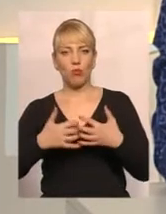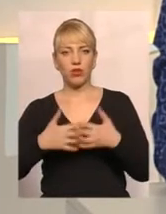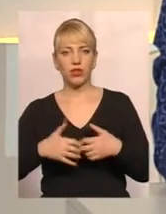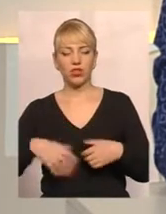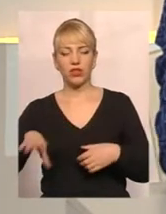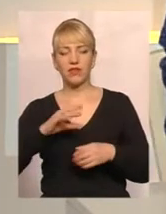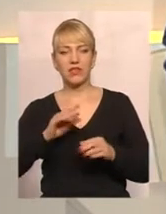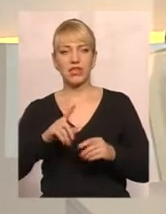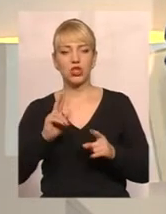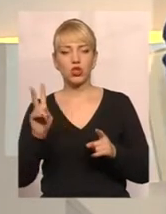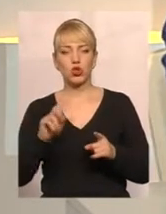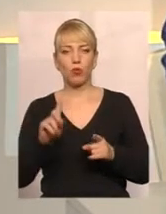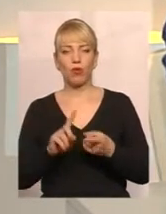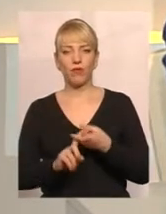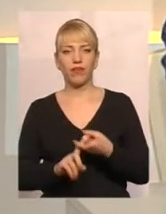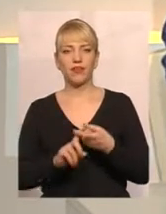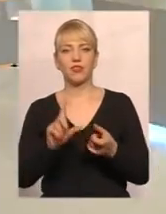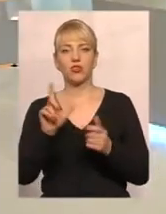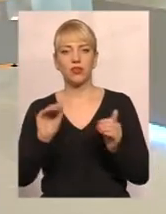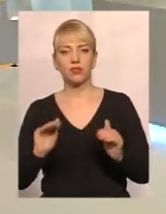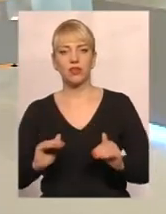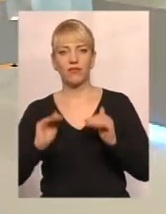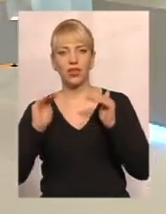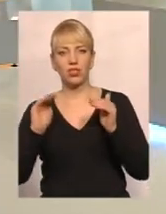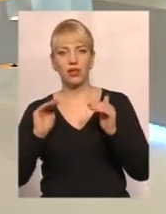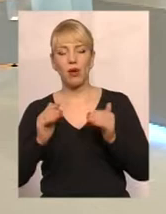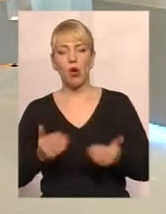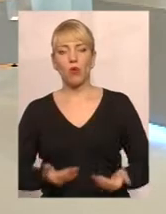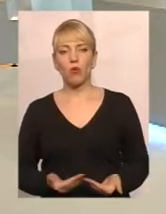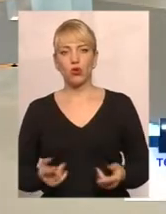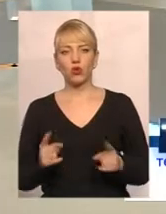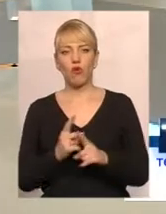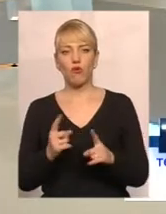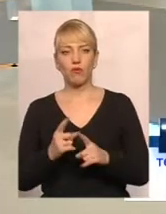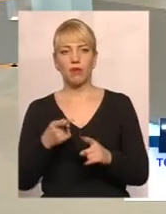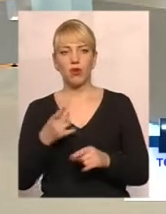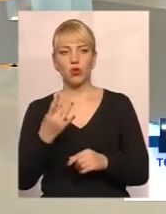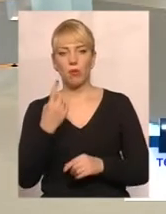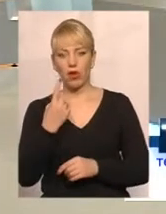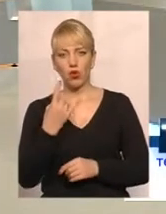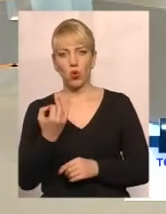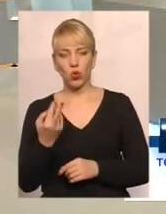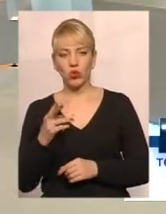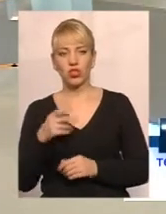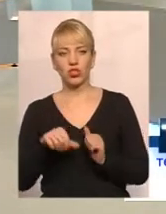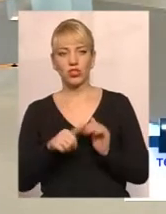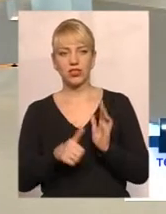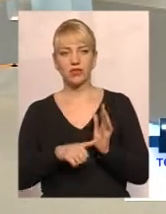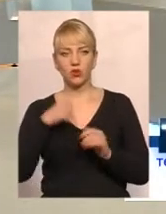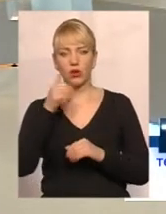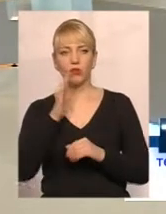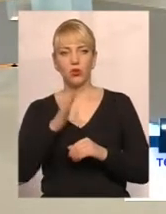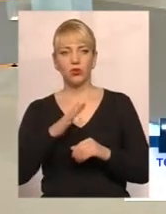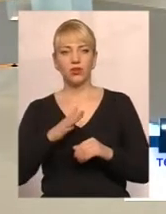Всі процеси, які пов'язані з підвищенням прожиткового мінімуму, зокрема з 1 грудня 2016 року, будуть